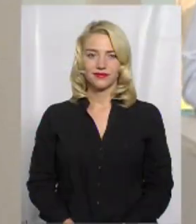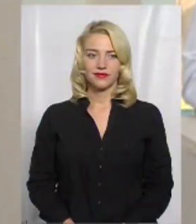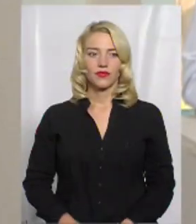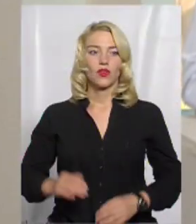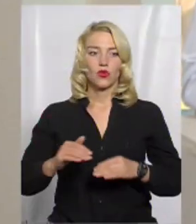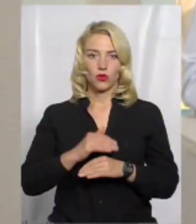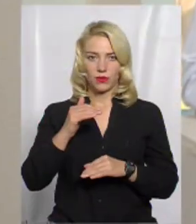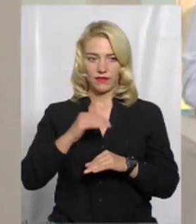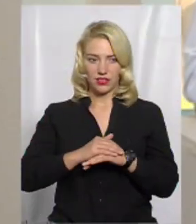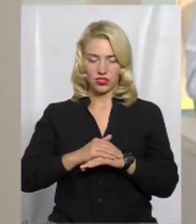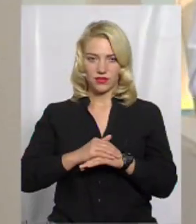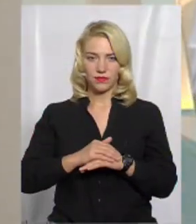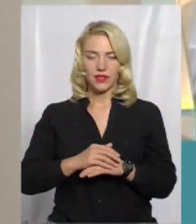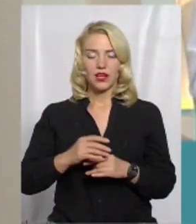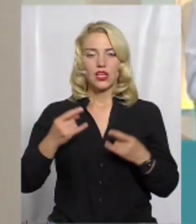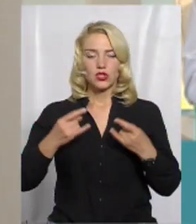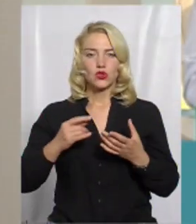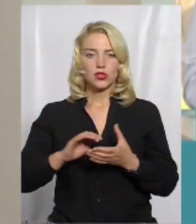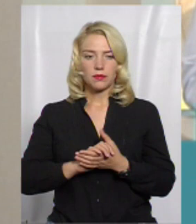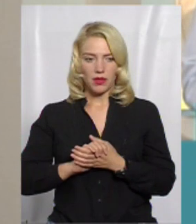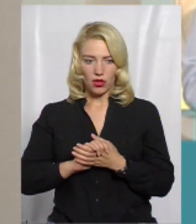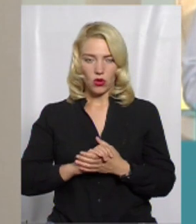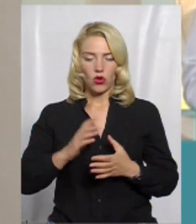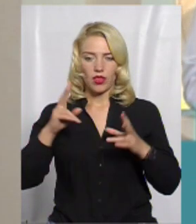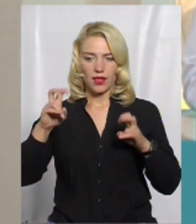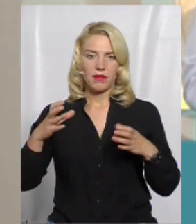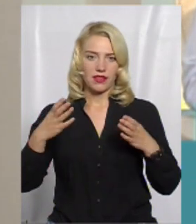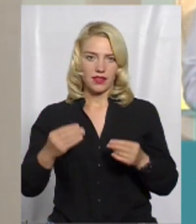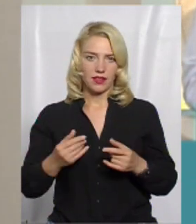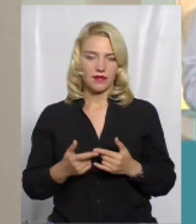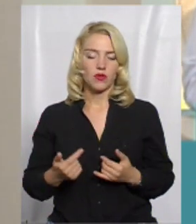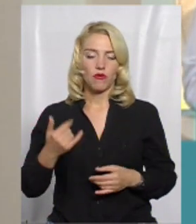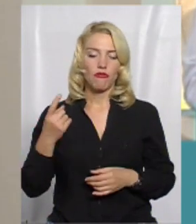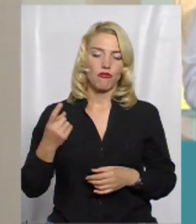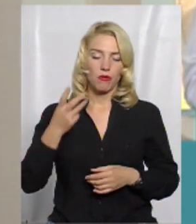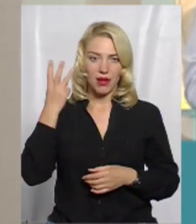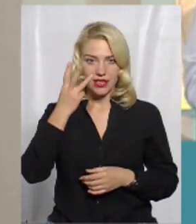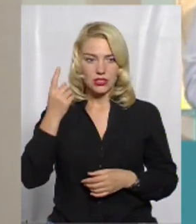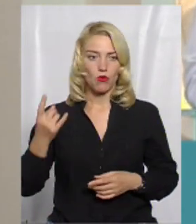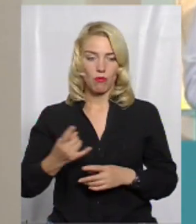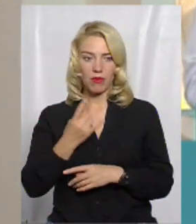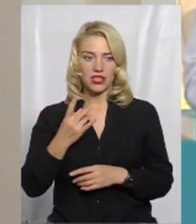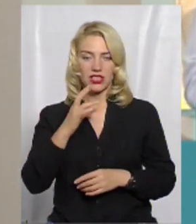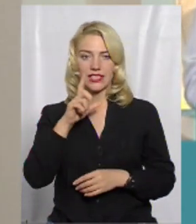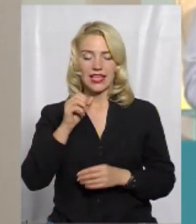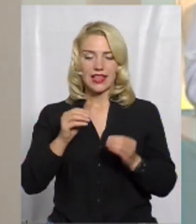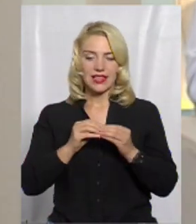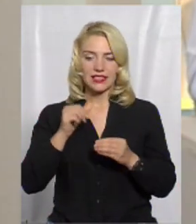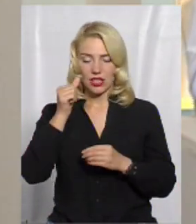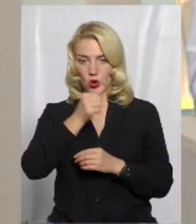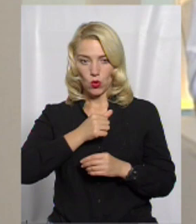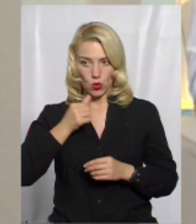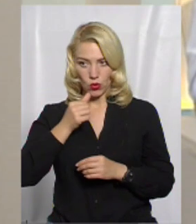Добрий вечір. В ефірі Суспільного тема дня. У Хмельницькому вперше за 10 років